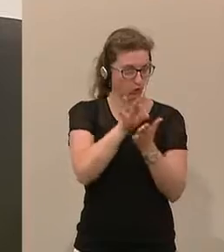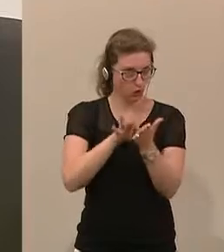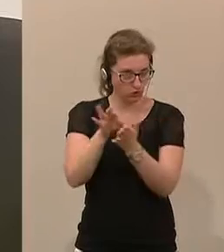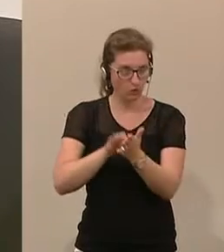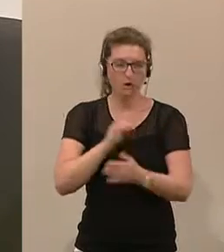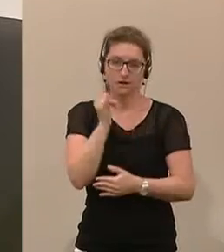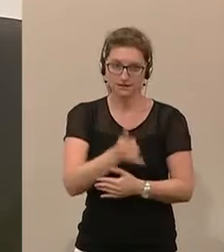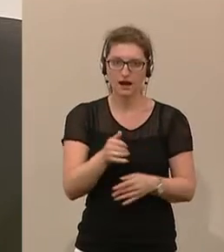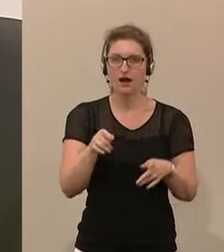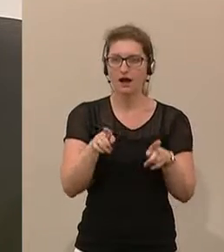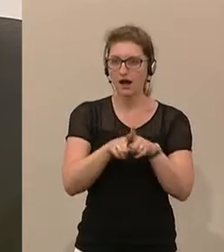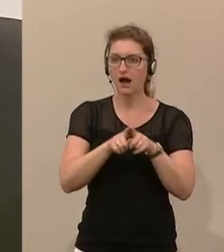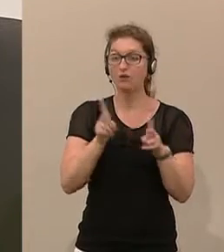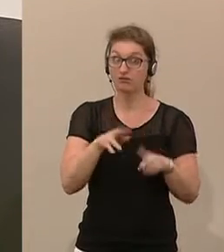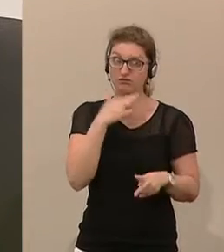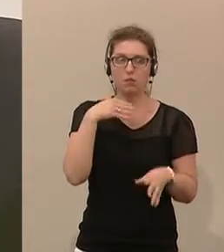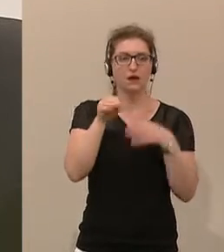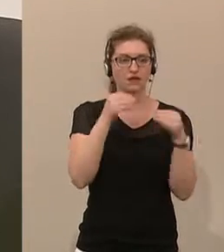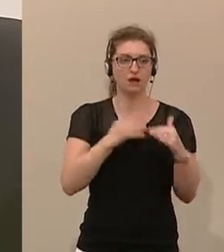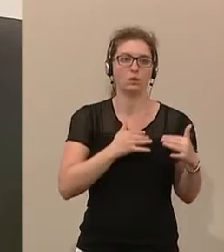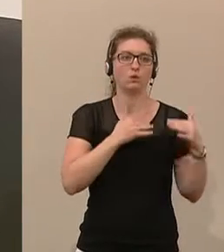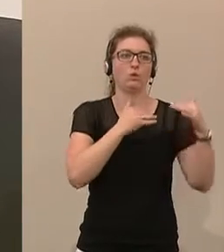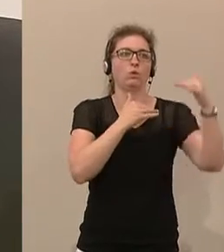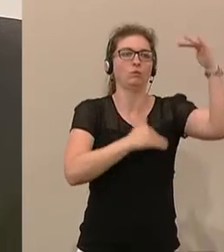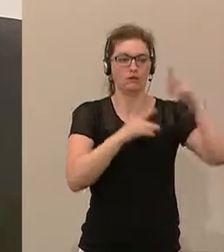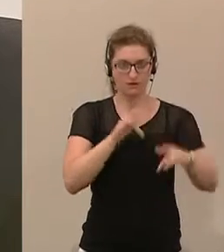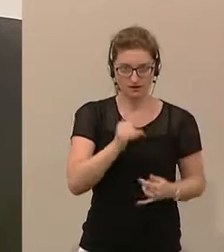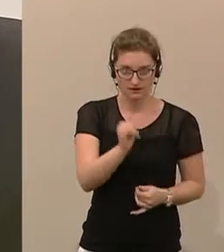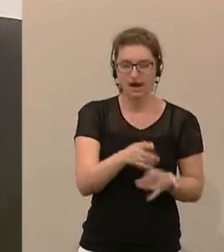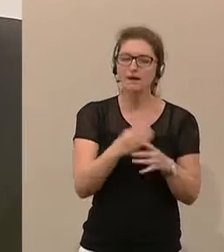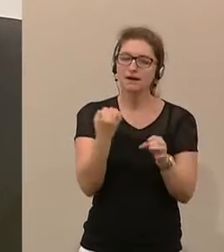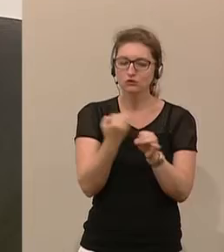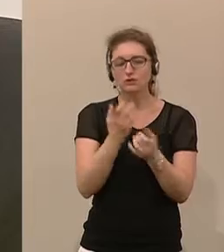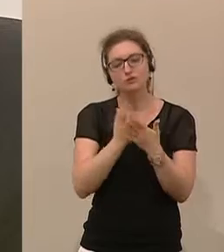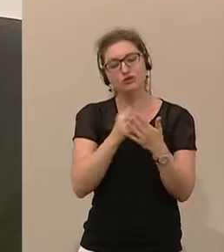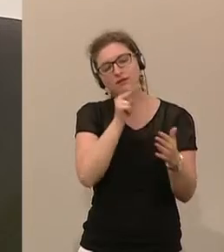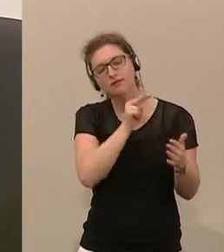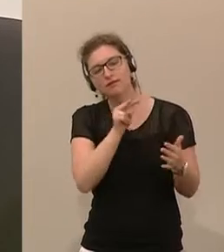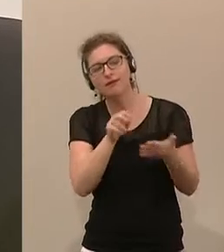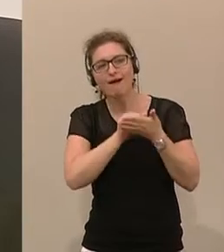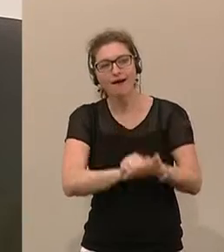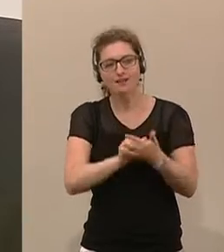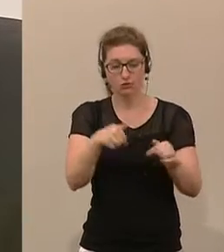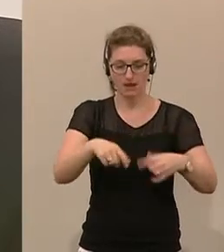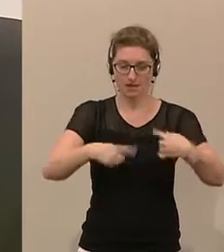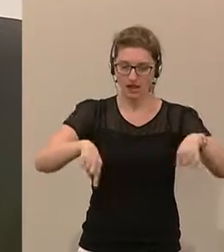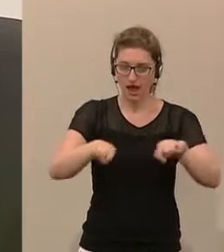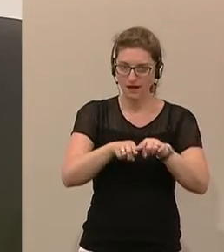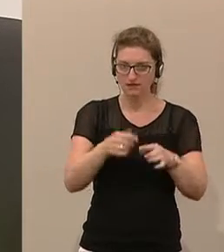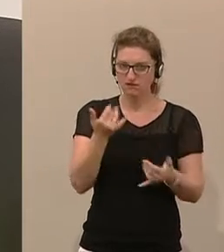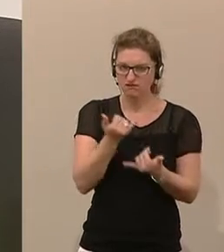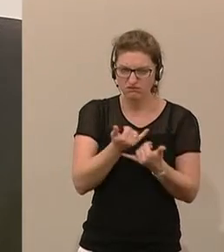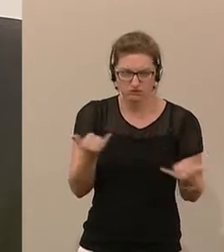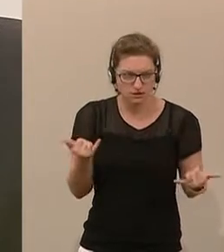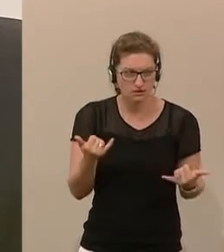Ja, man kann auch in viel Material ersticken, aber es entsteht schon so etwas wie ein Eindruck, wie geht es in unserem Land zu. Ich